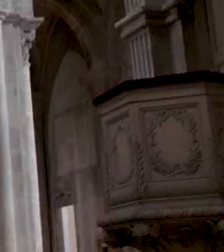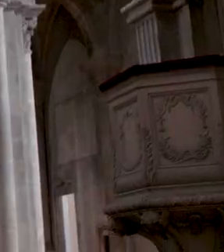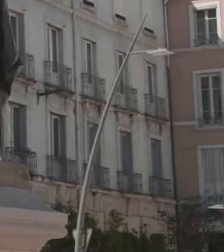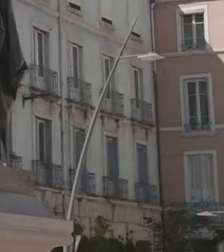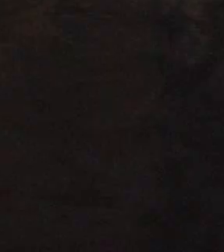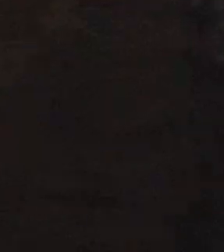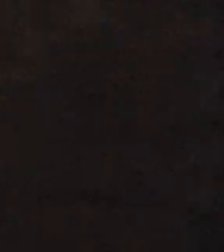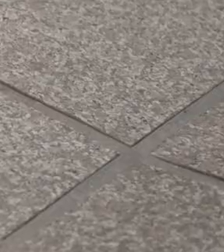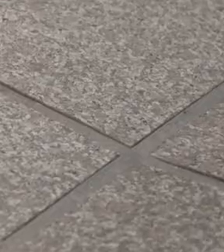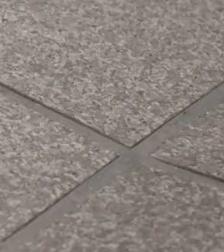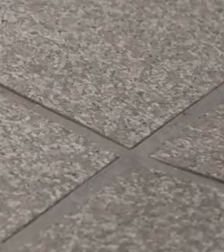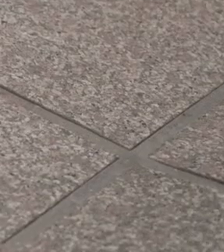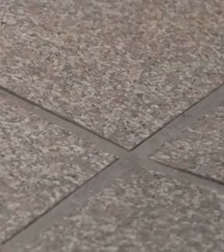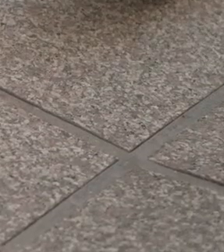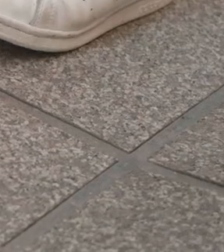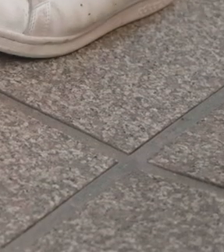Musique